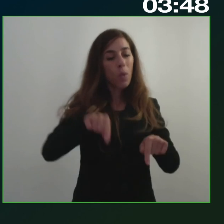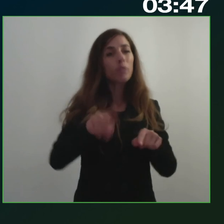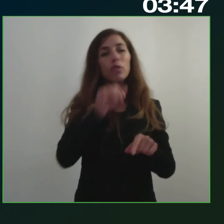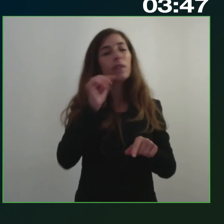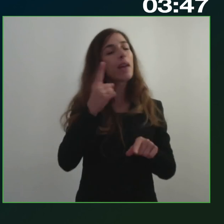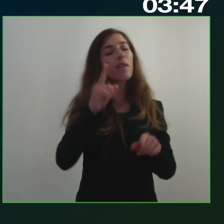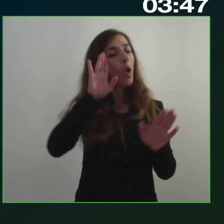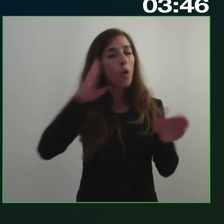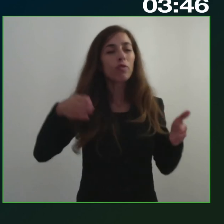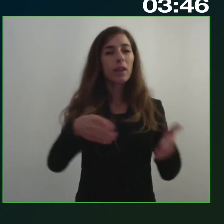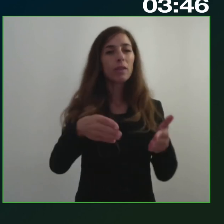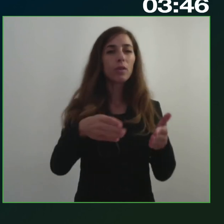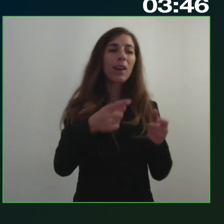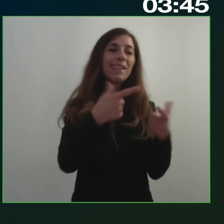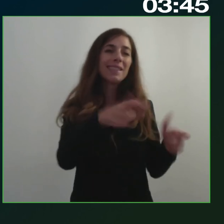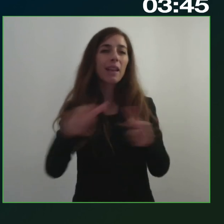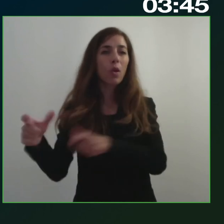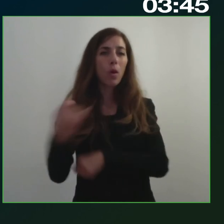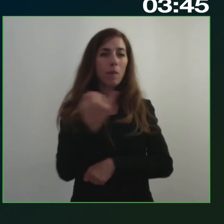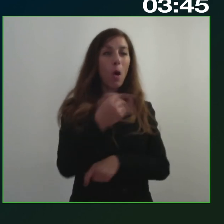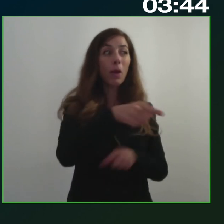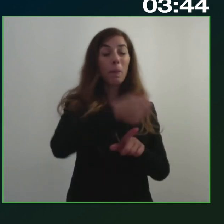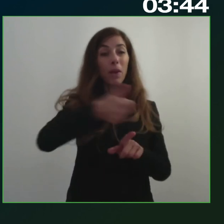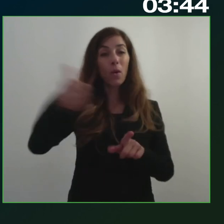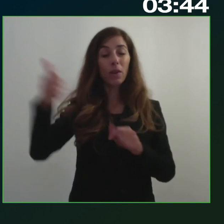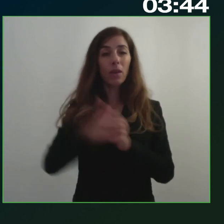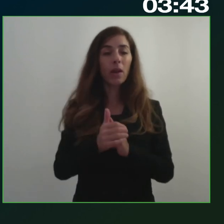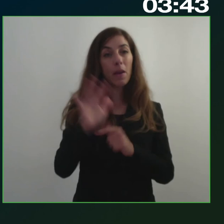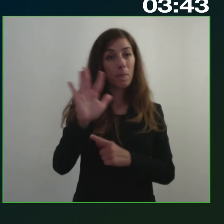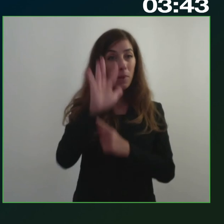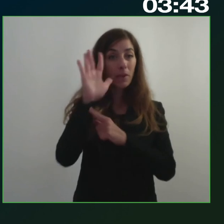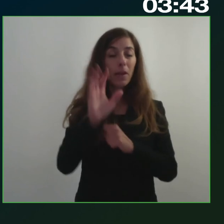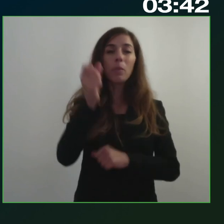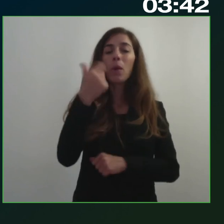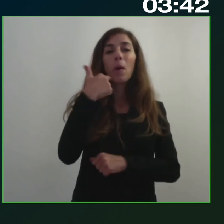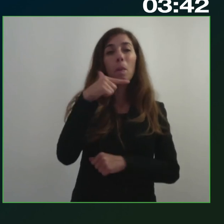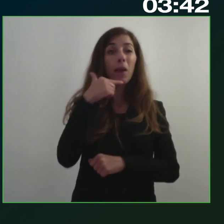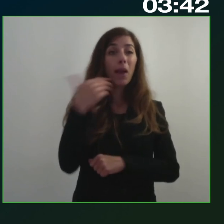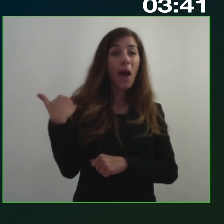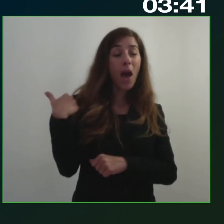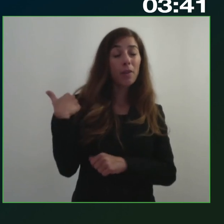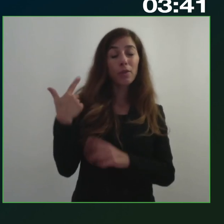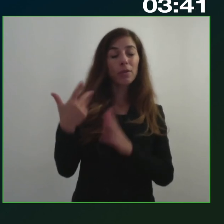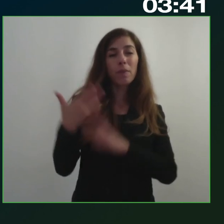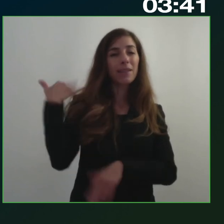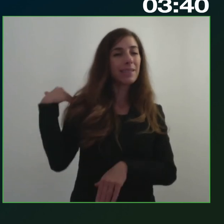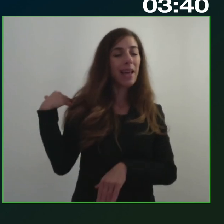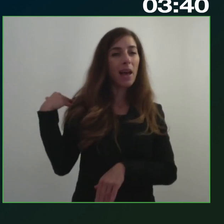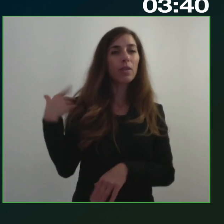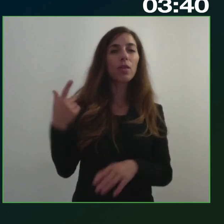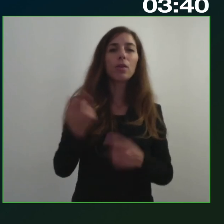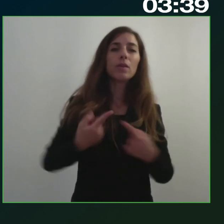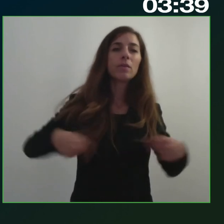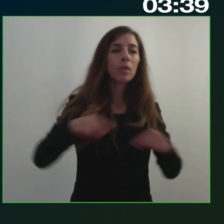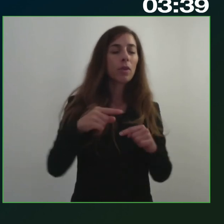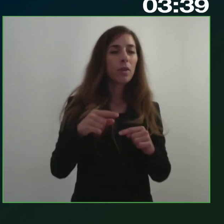esempio il peccato è stato nel passato che abbiamo avuto un eccessivo numero